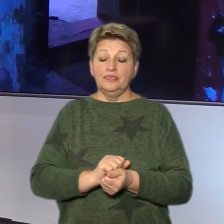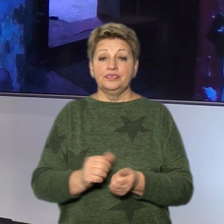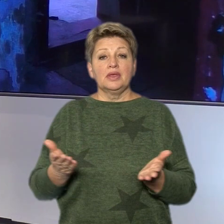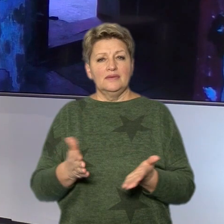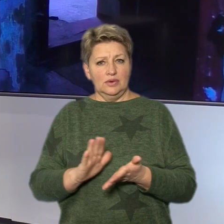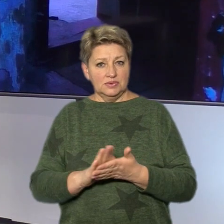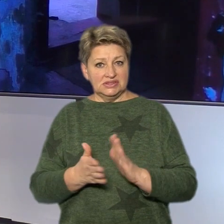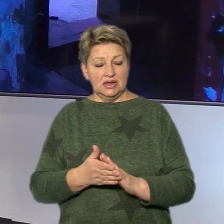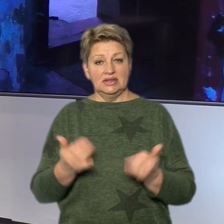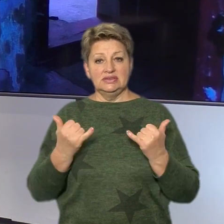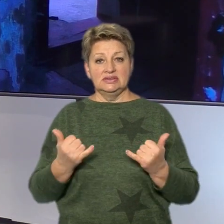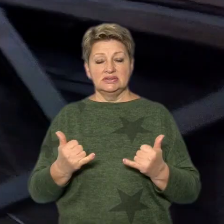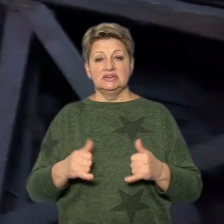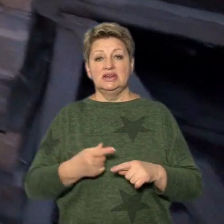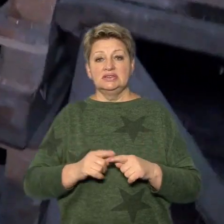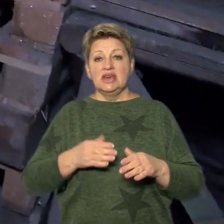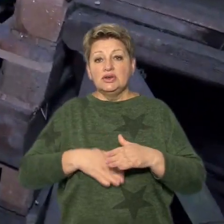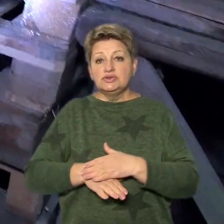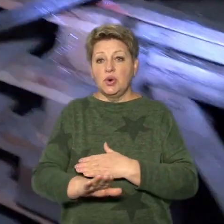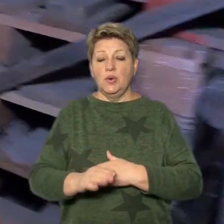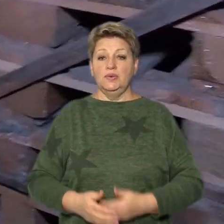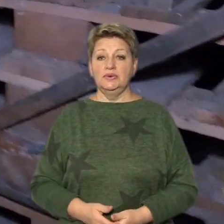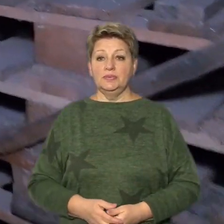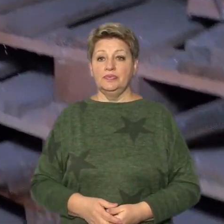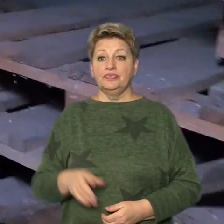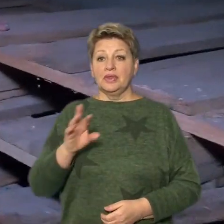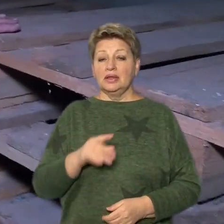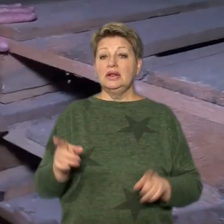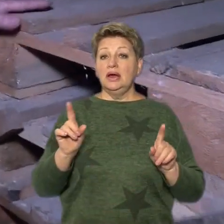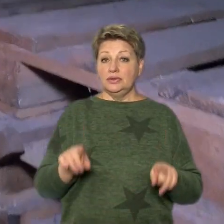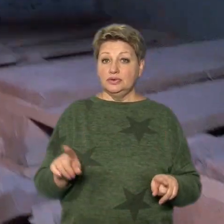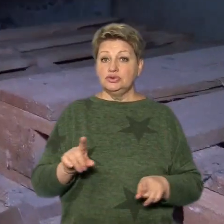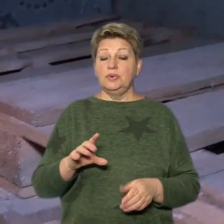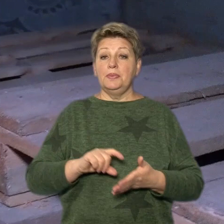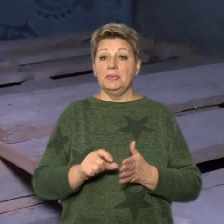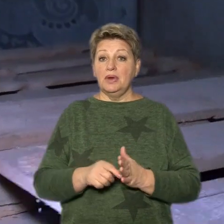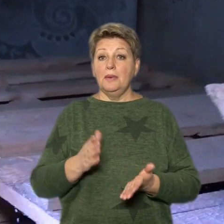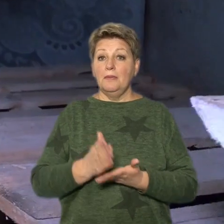сховища бачила й наша Аліна Бережна. Для того, щоб приміщення мало два виходи,